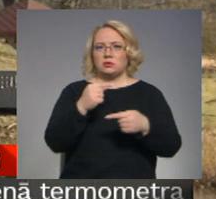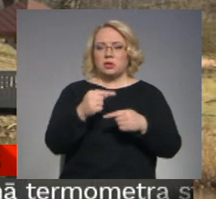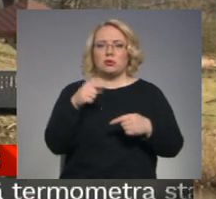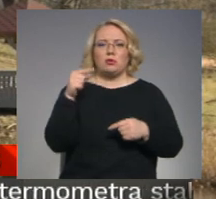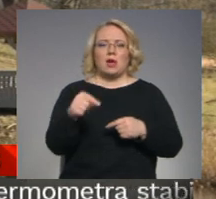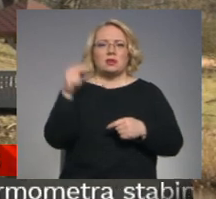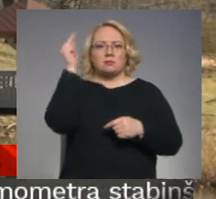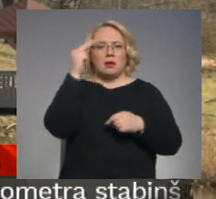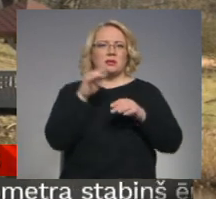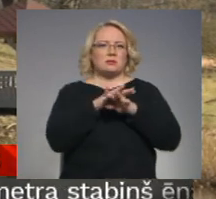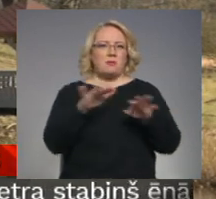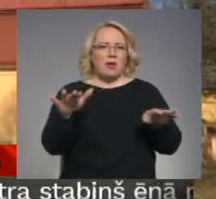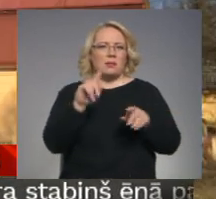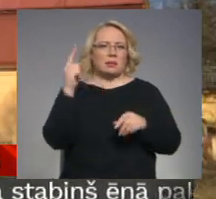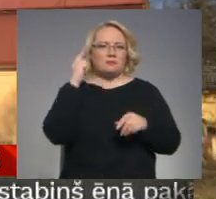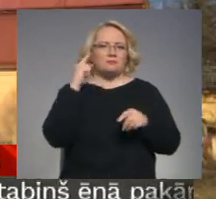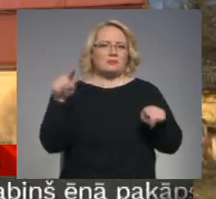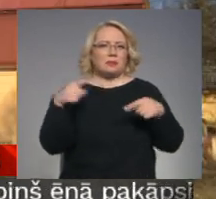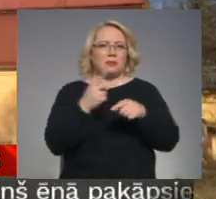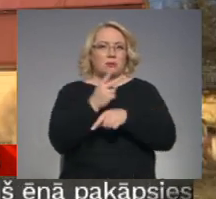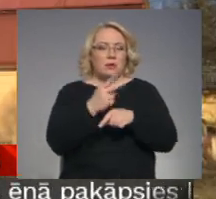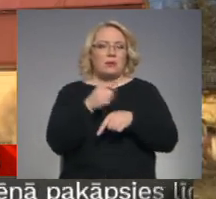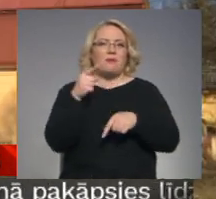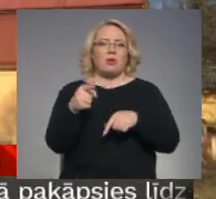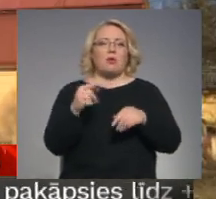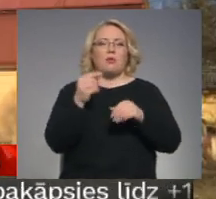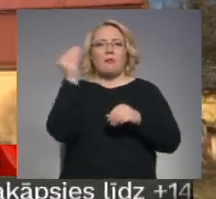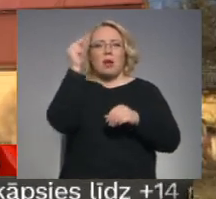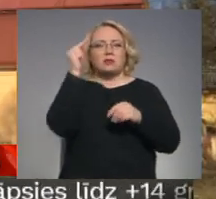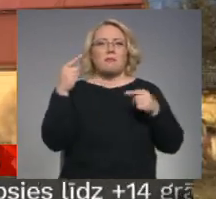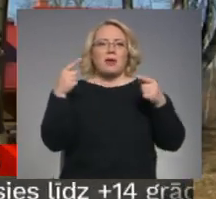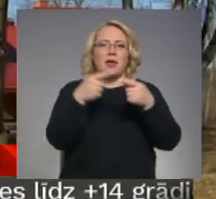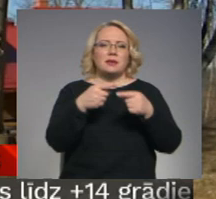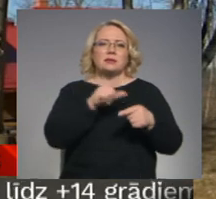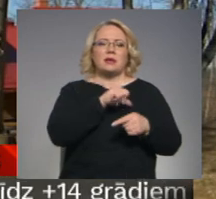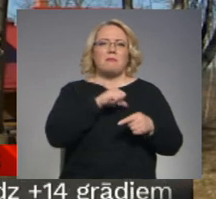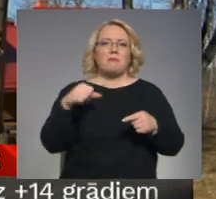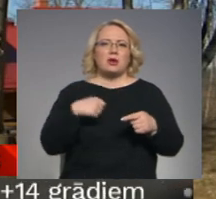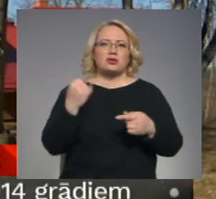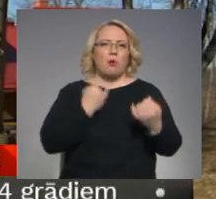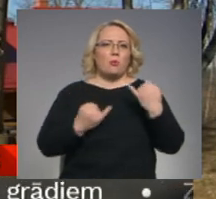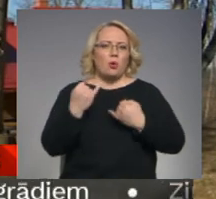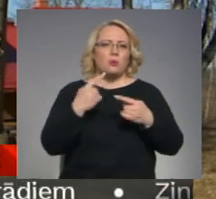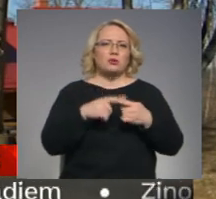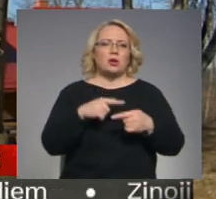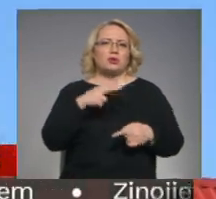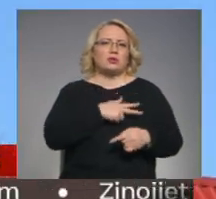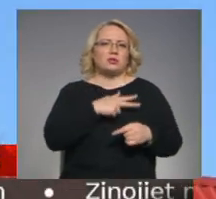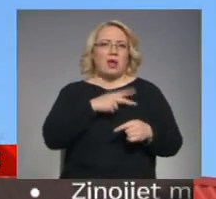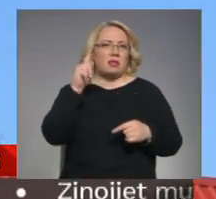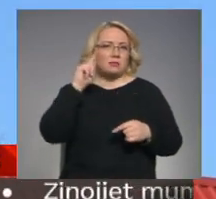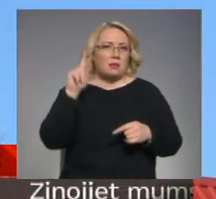bērniem pārsvarā noteikti darbojoties praktiski, jo izlītošanās pamatmērķis ir bērniems niegt pašaprūpes kā arī sociālās prasmes.